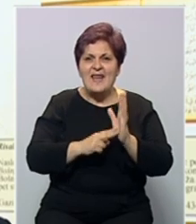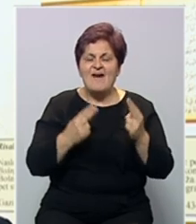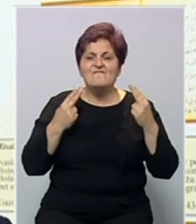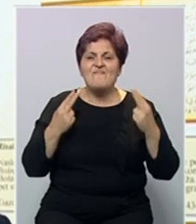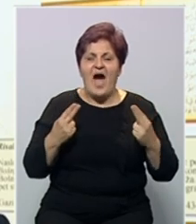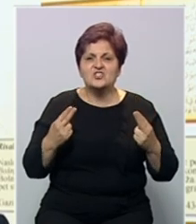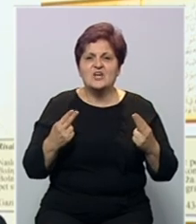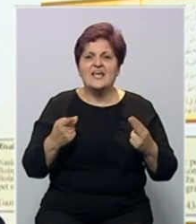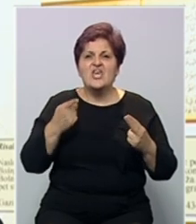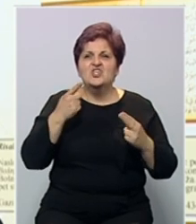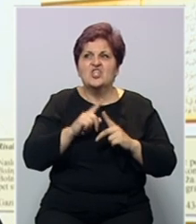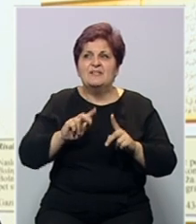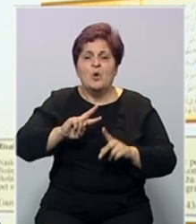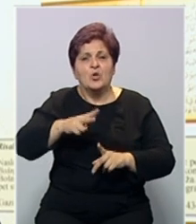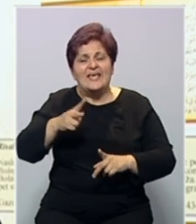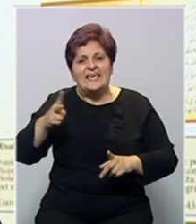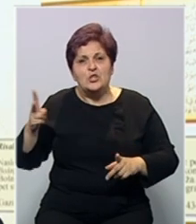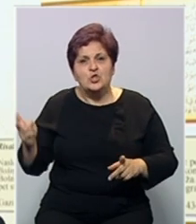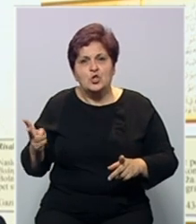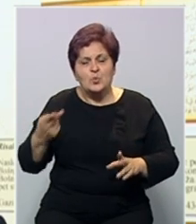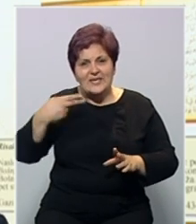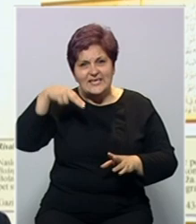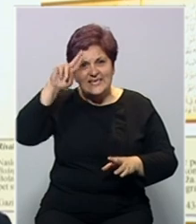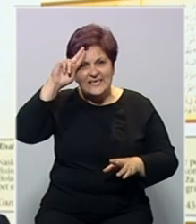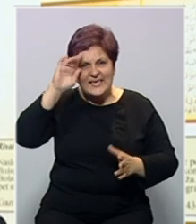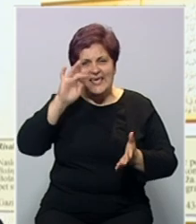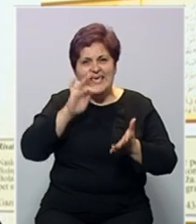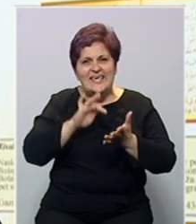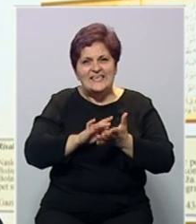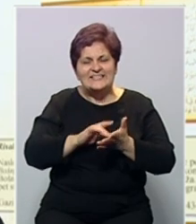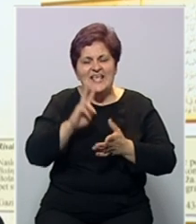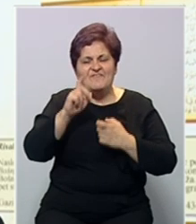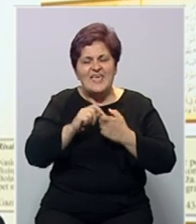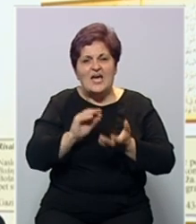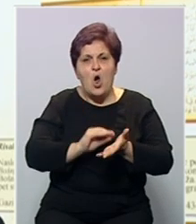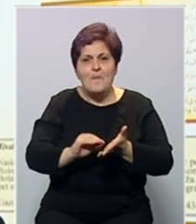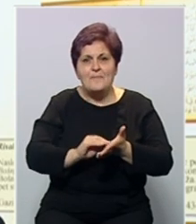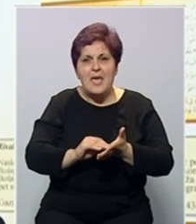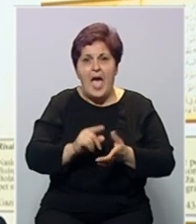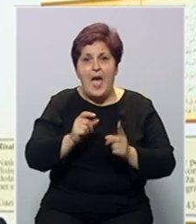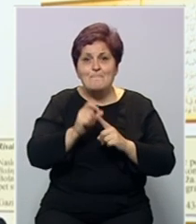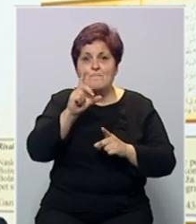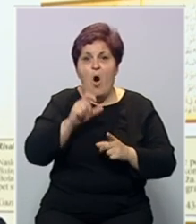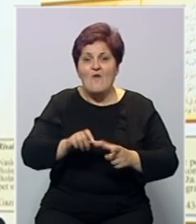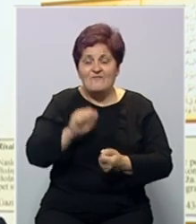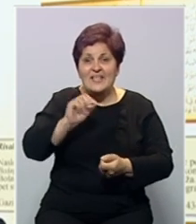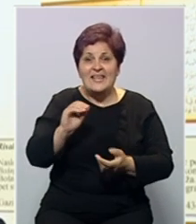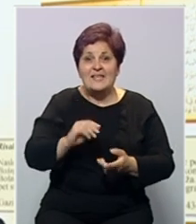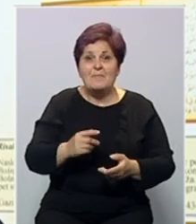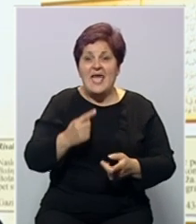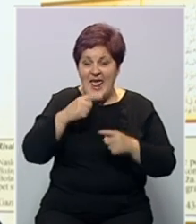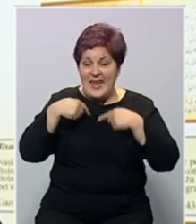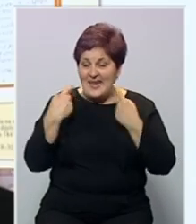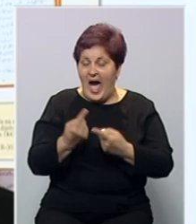što za razliku od nekih drugih spomenika srednjovjekovne pismenosti, poveljena je pisana zapravo živim, narodnim